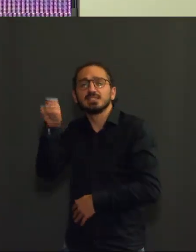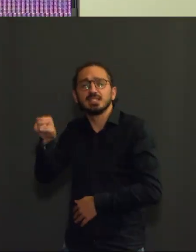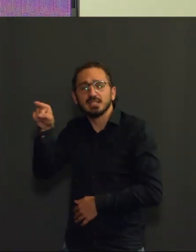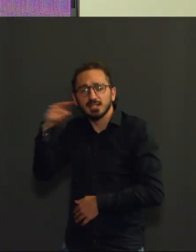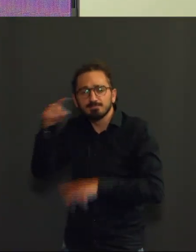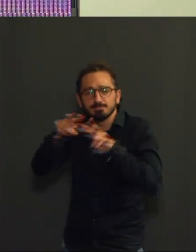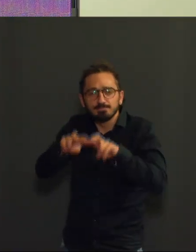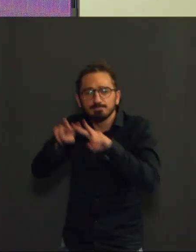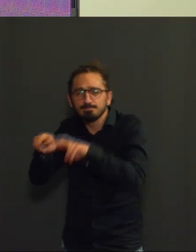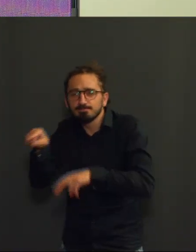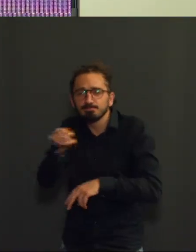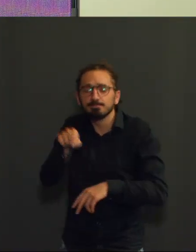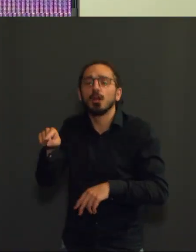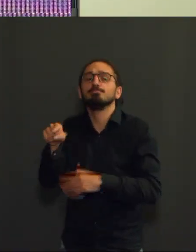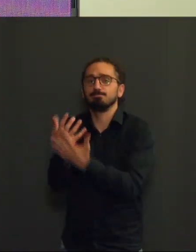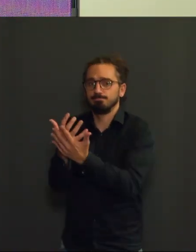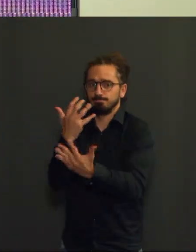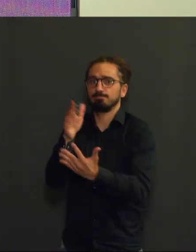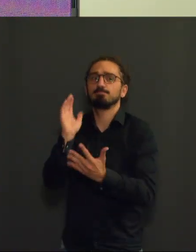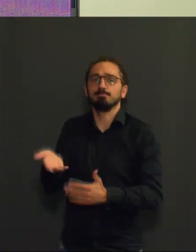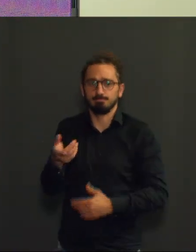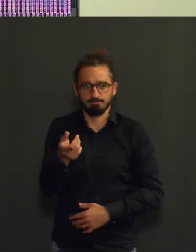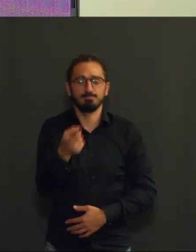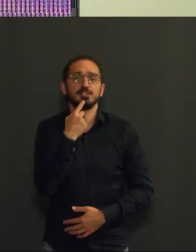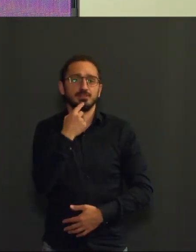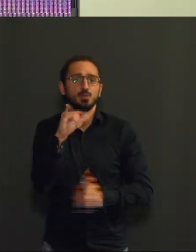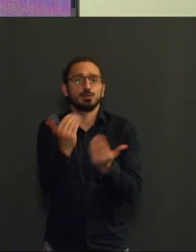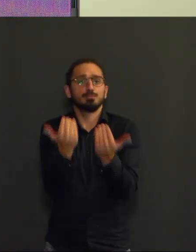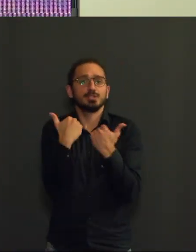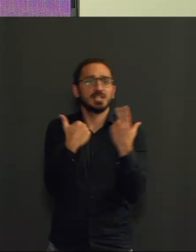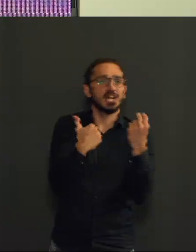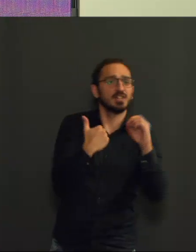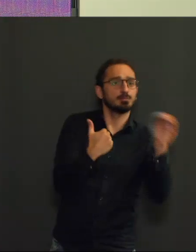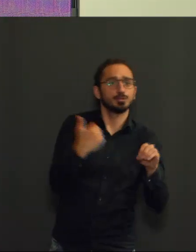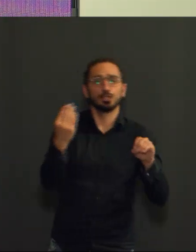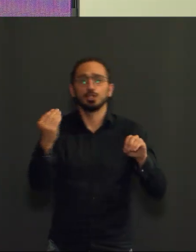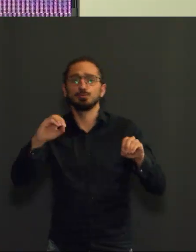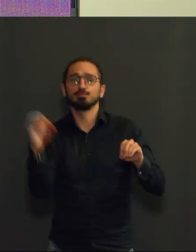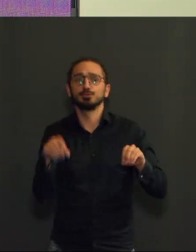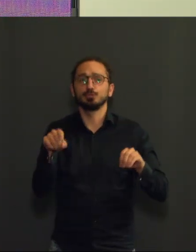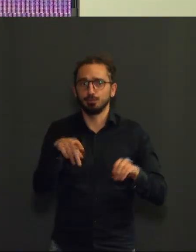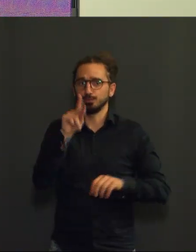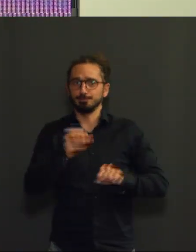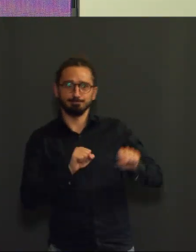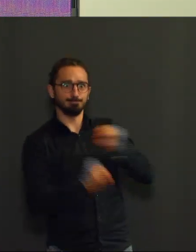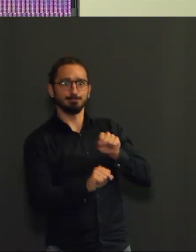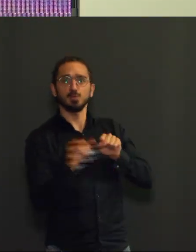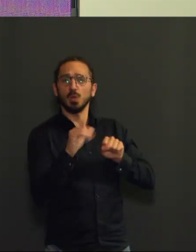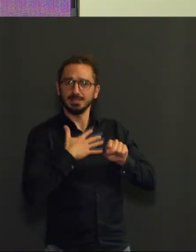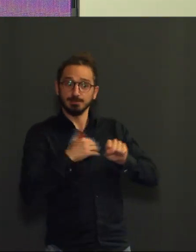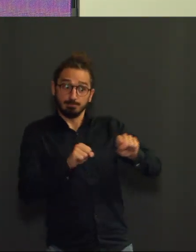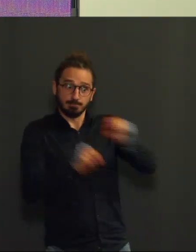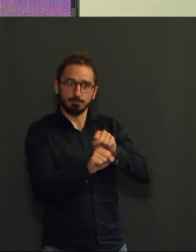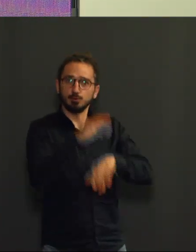à 90% concernant les formes sévères de la pathologie. Et c'est ça, je pense, qui est vraiment le point le plus